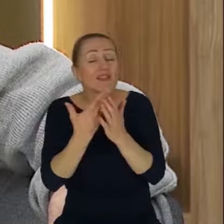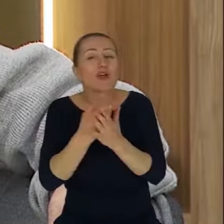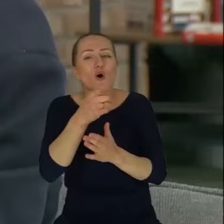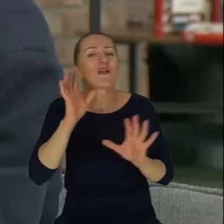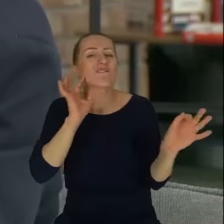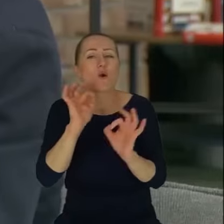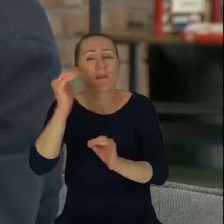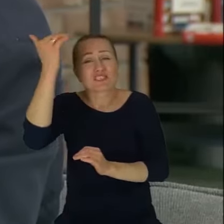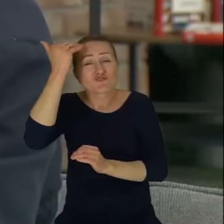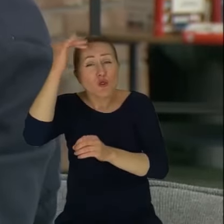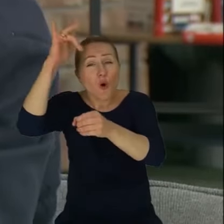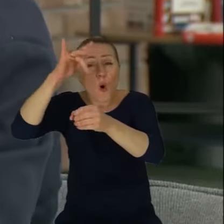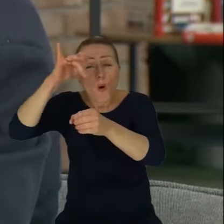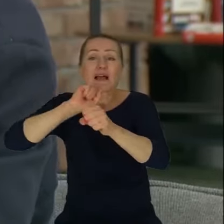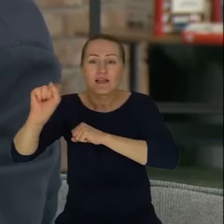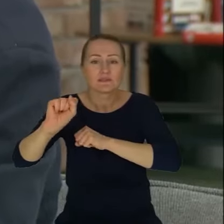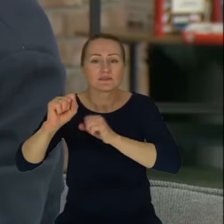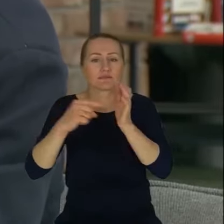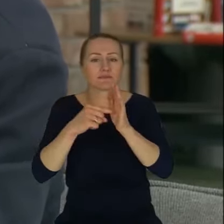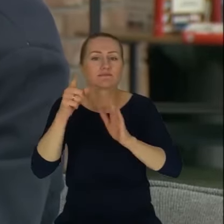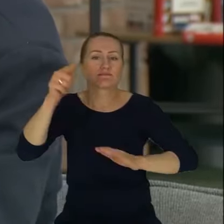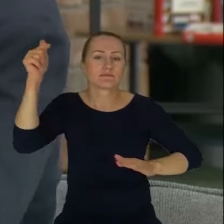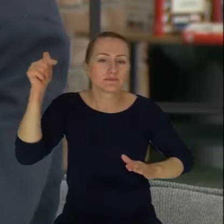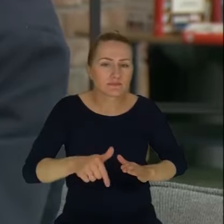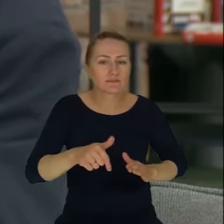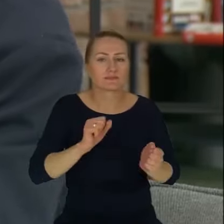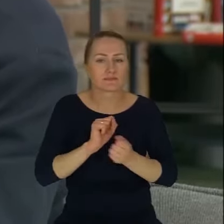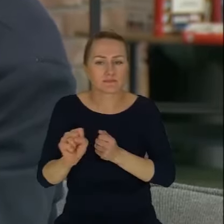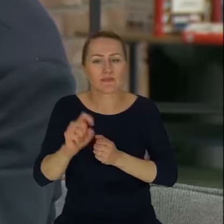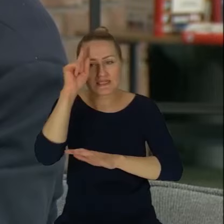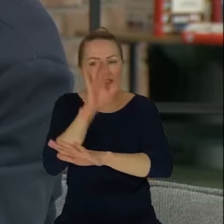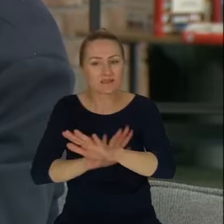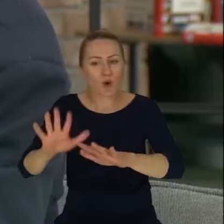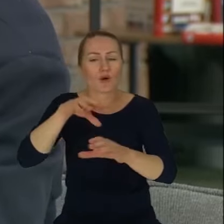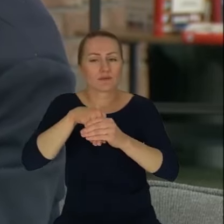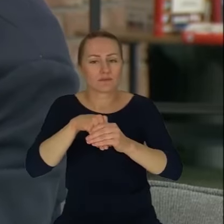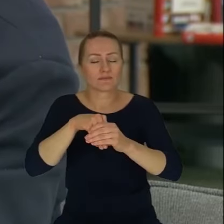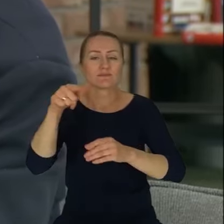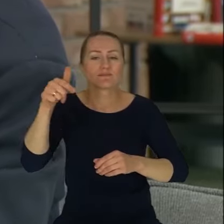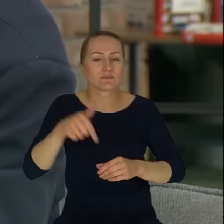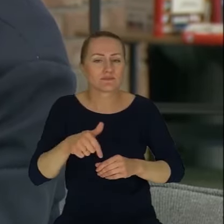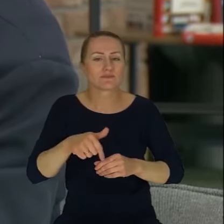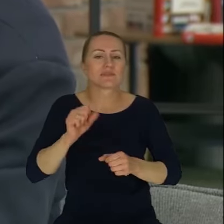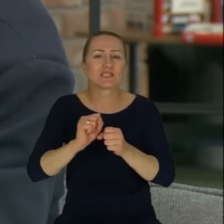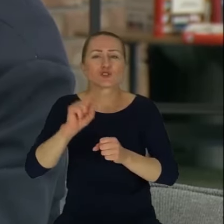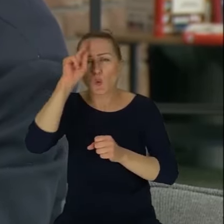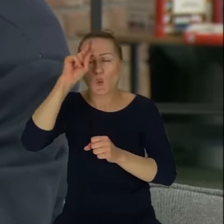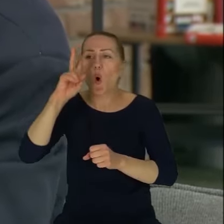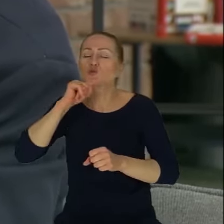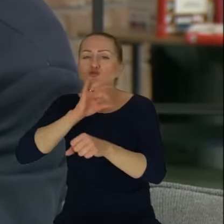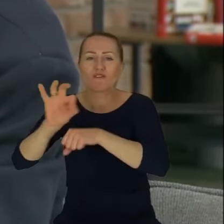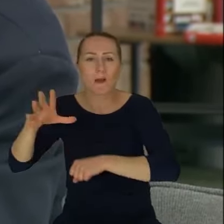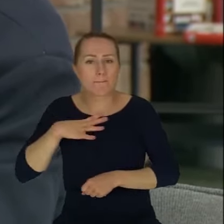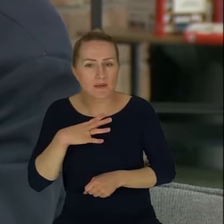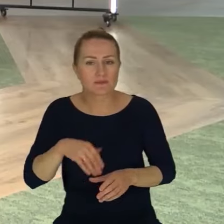skrzywdzić ludzi. Ona ma prowadzić do tego, że podnieje nam solidarność społeczną, po to, żeby ktoś został skrzywdzony po prostu, tak, przemocowo, żeby